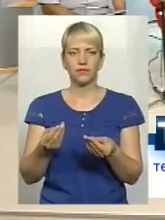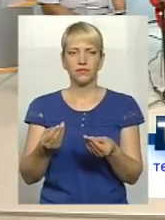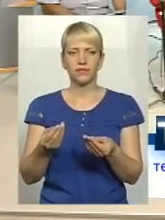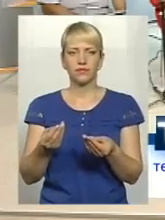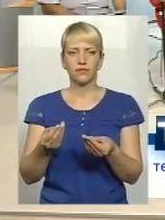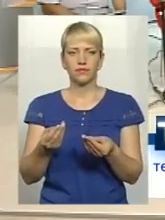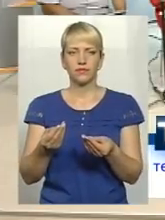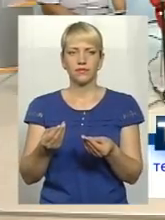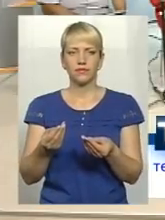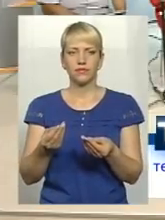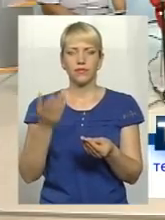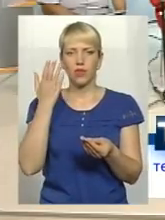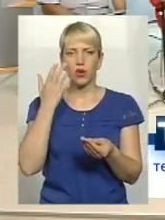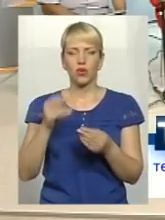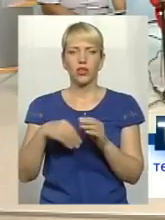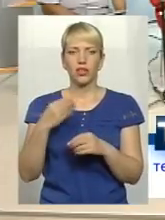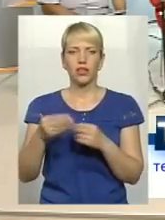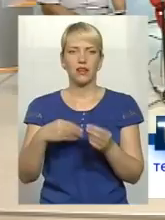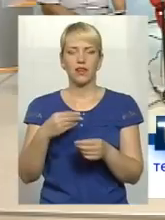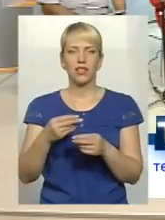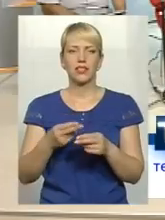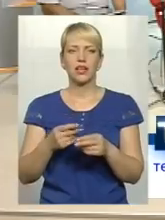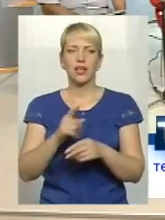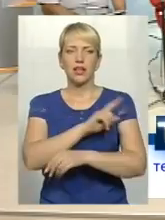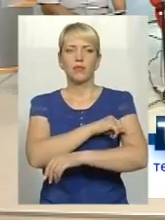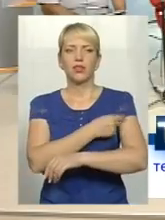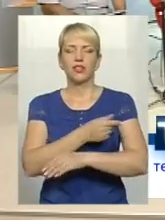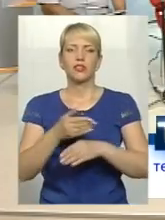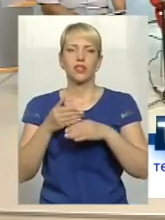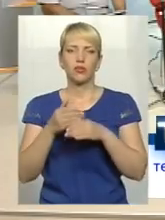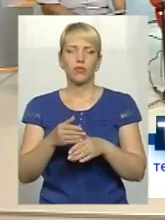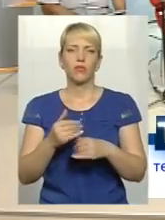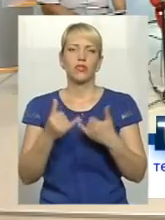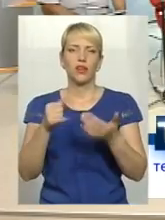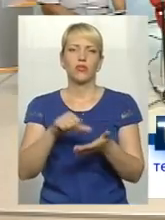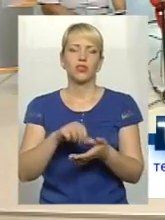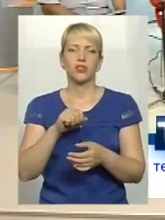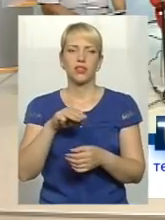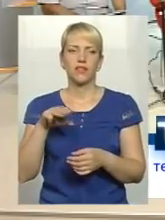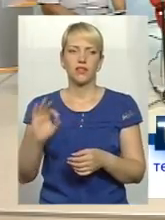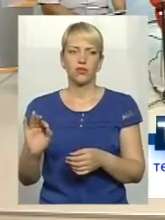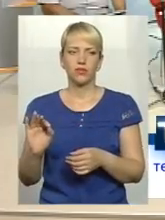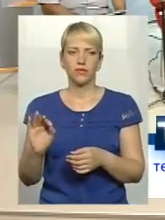дні, коли надавалась лікувальна профілактична допомога саме для учасників АТО. І